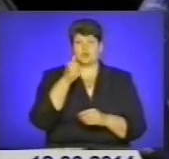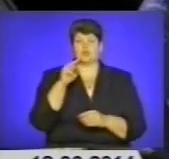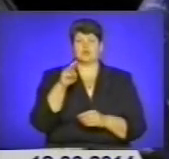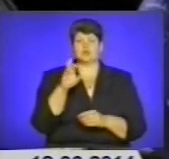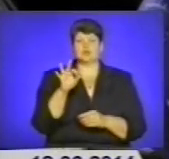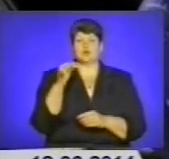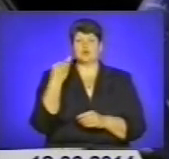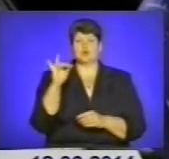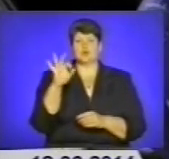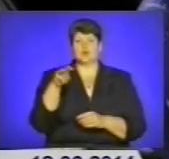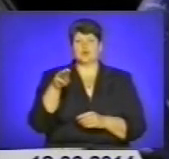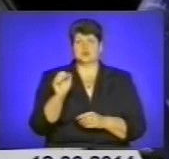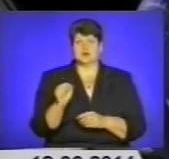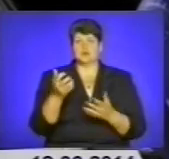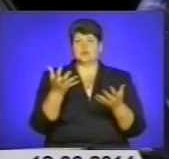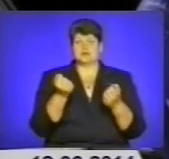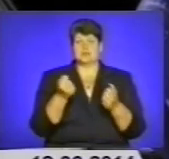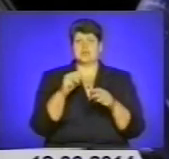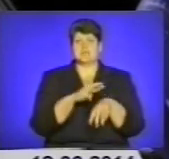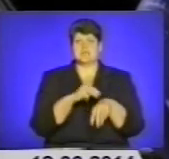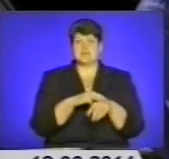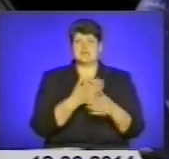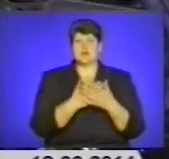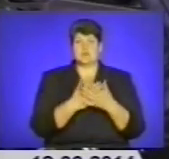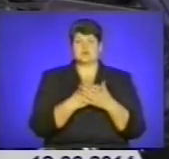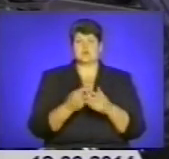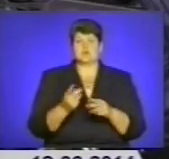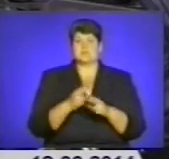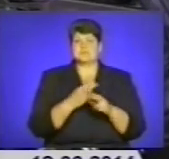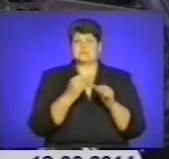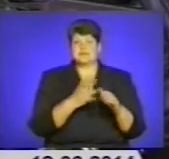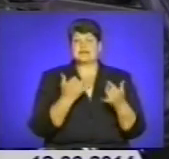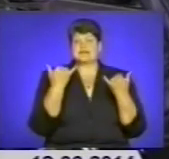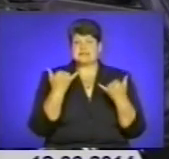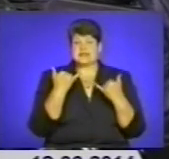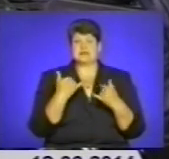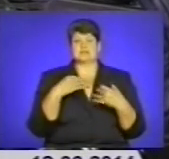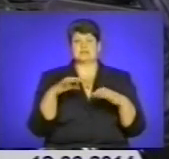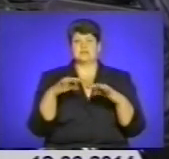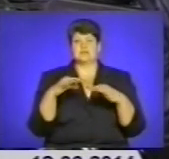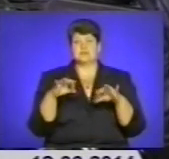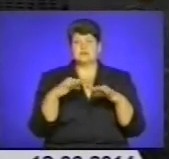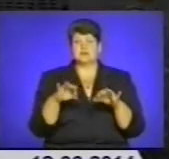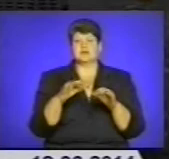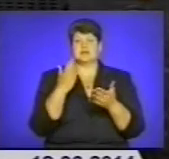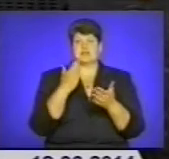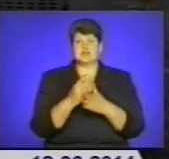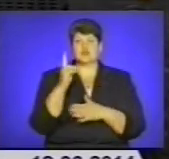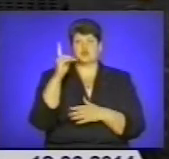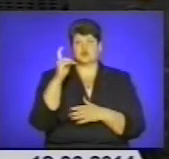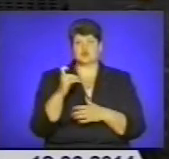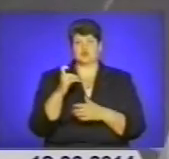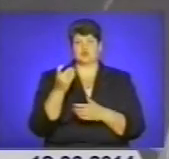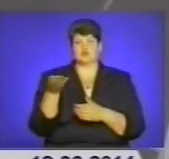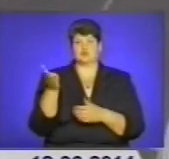гібридними силовими установками отримали підрозділи міліції громадської безпеки. Наразі в автопарку тернопільського гарнізону налічується понад 101 службового